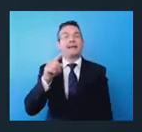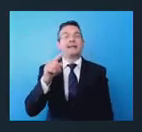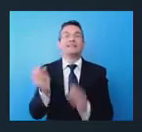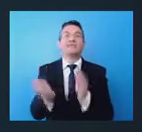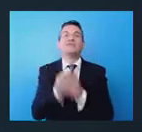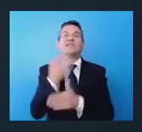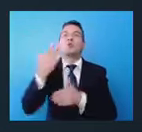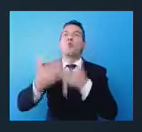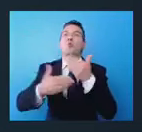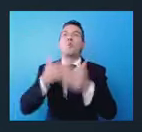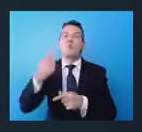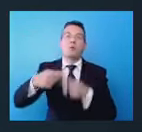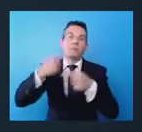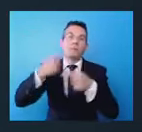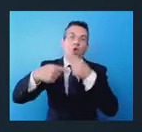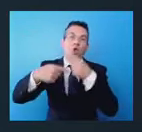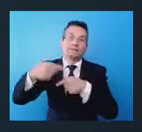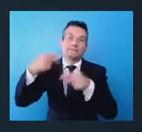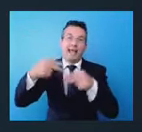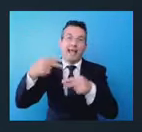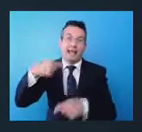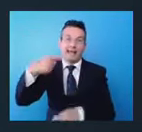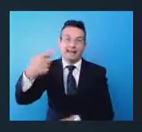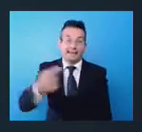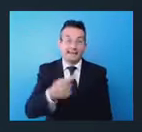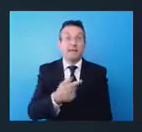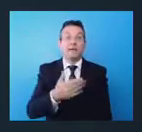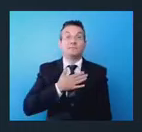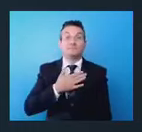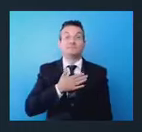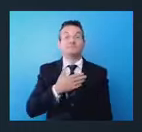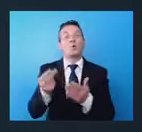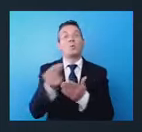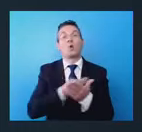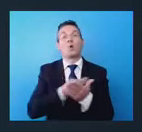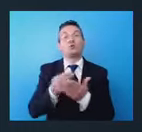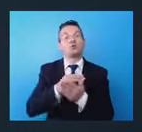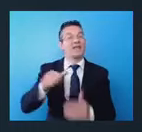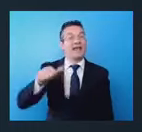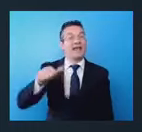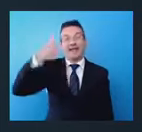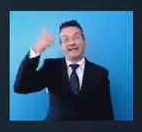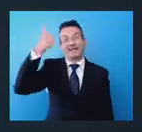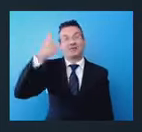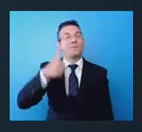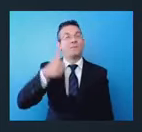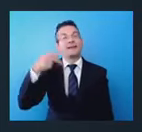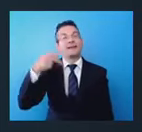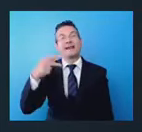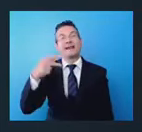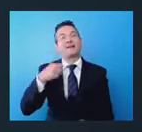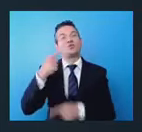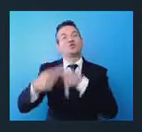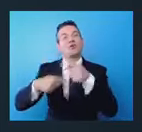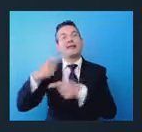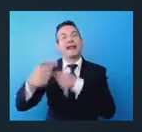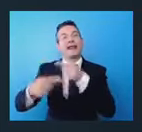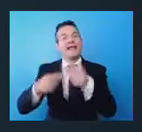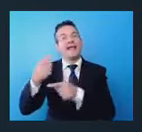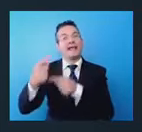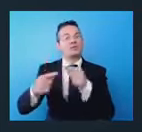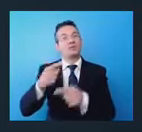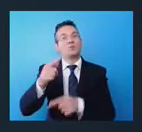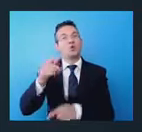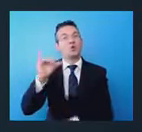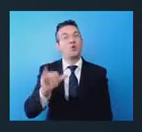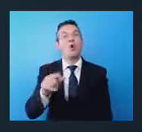prossimi anni. Non a caso il nostro progetto bandiera sul piano Next Generation Way è il Rontechnopol, cioè un